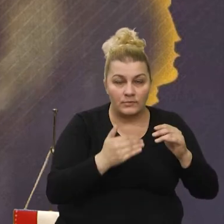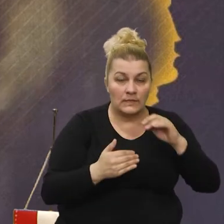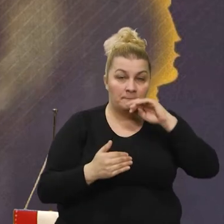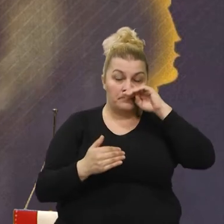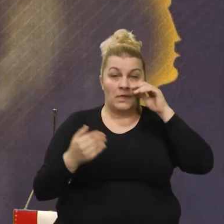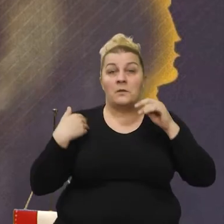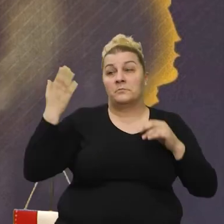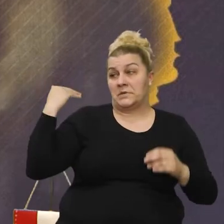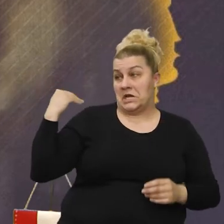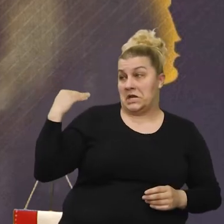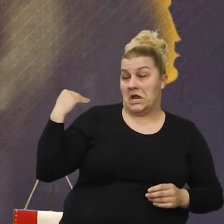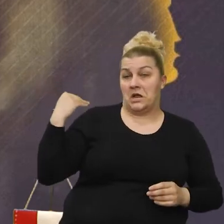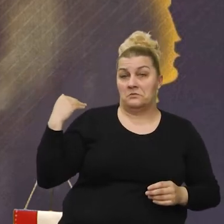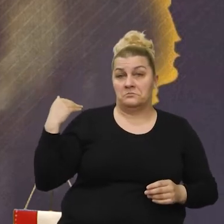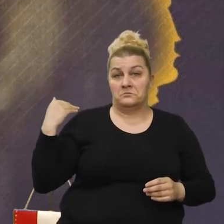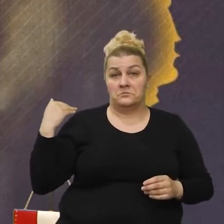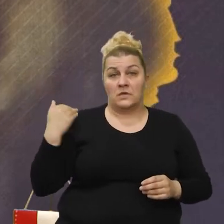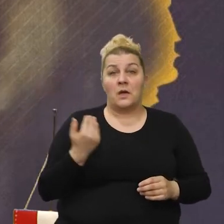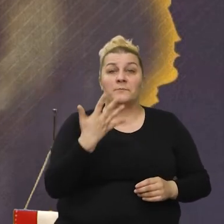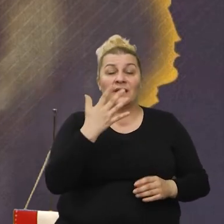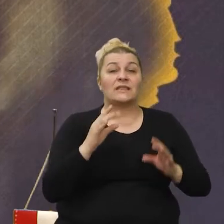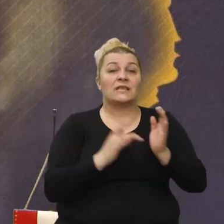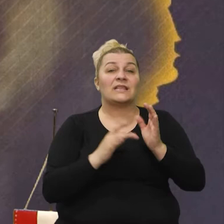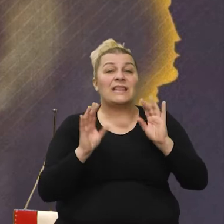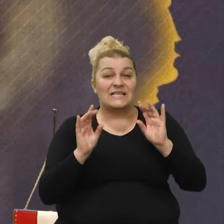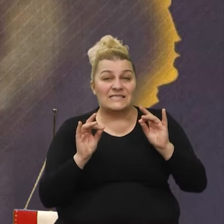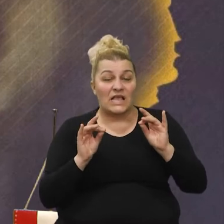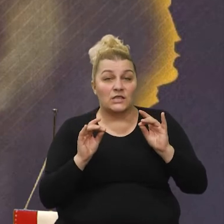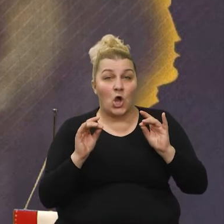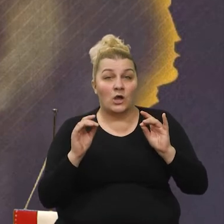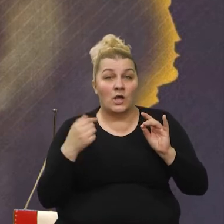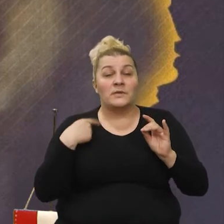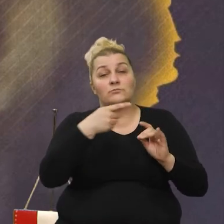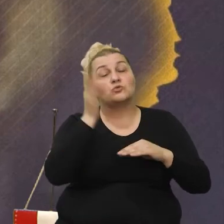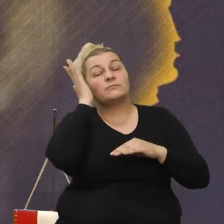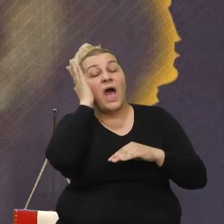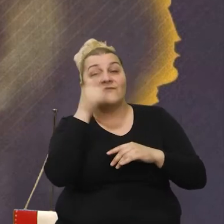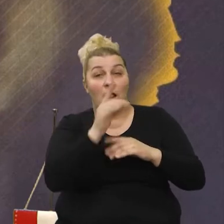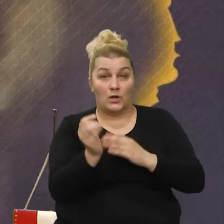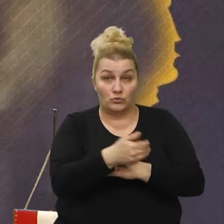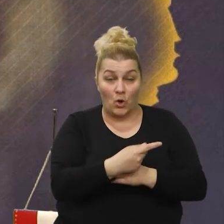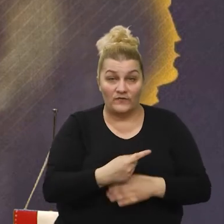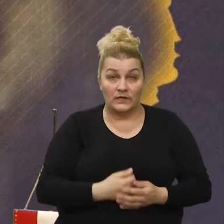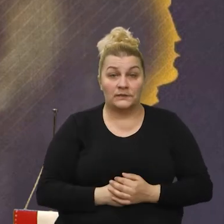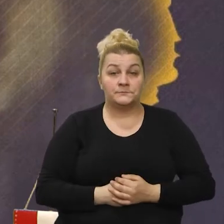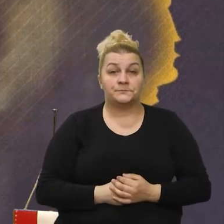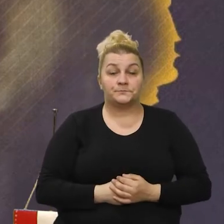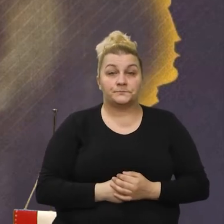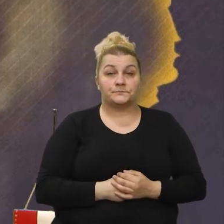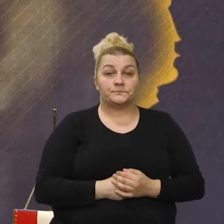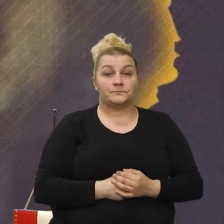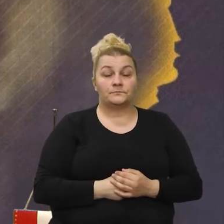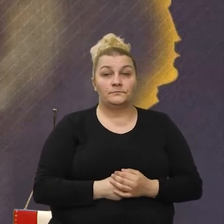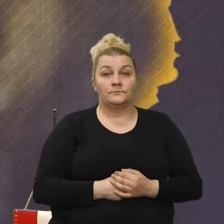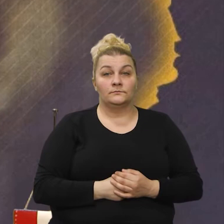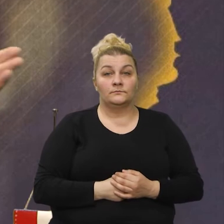sad kad sam bio skoro prije, za petog, desetoga na Osojniku, pa smo prespavali u Dubrovniku, onda sam